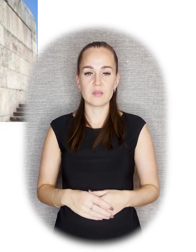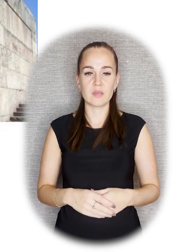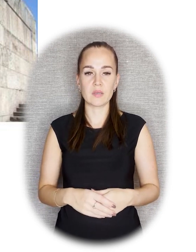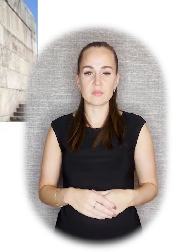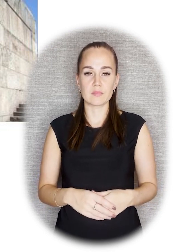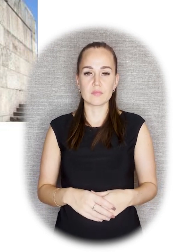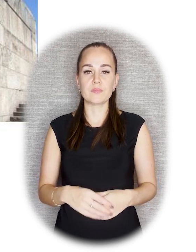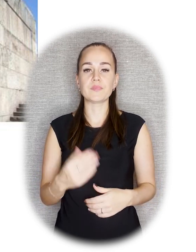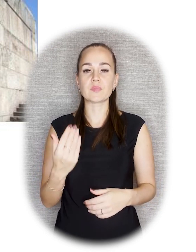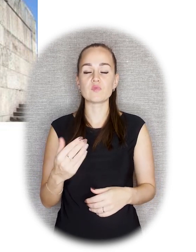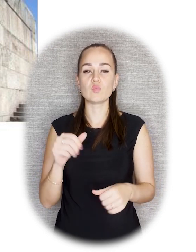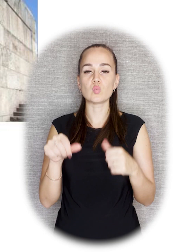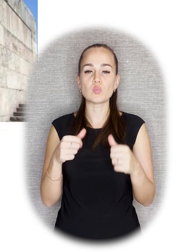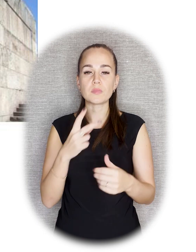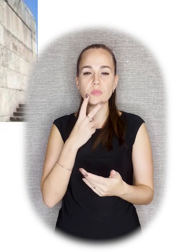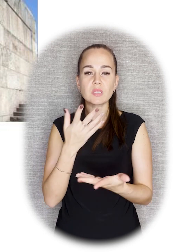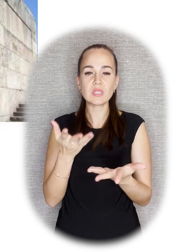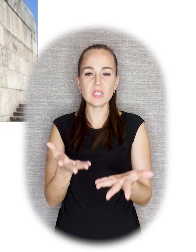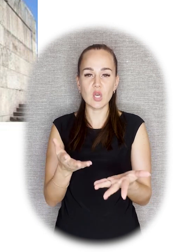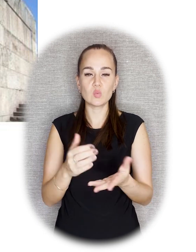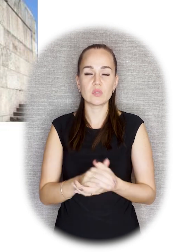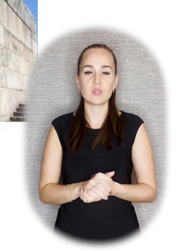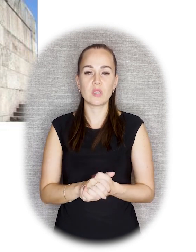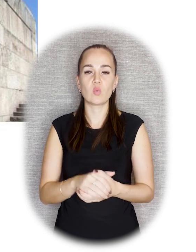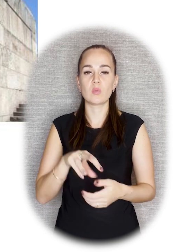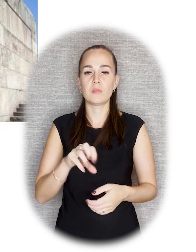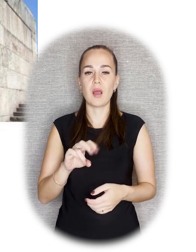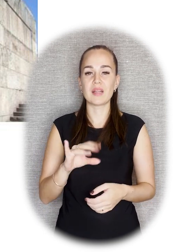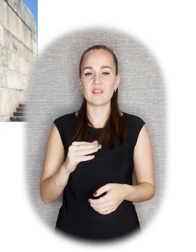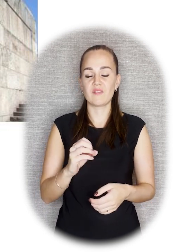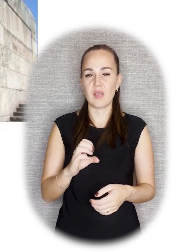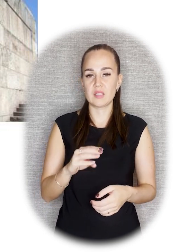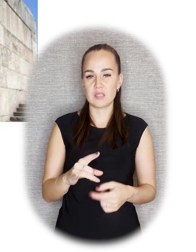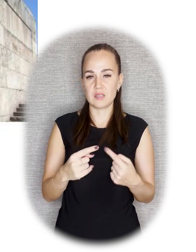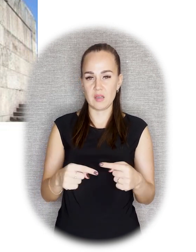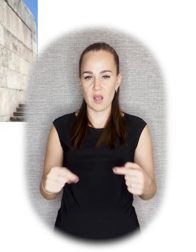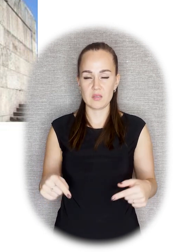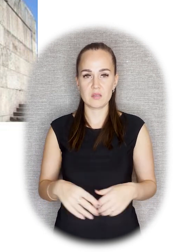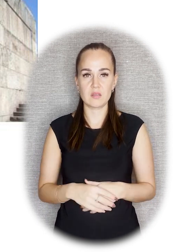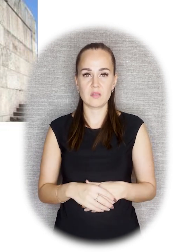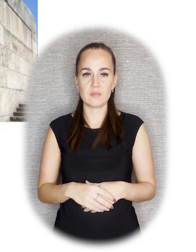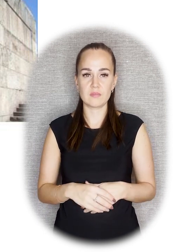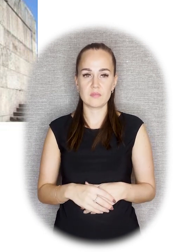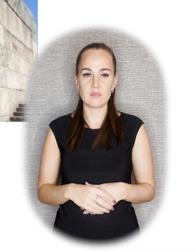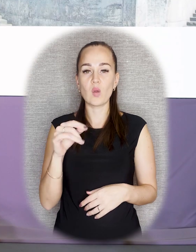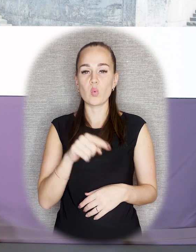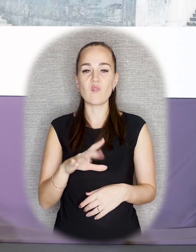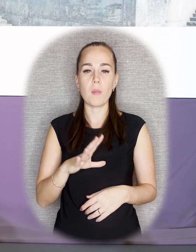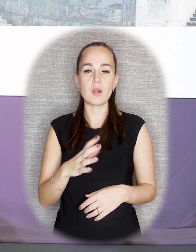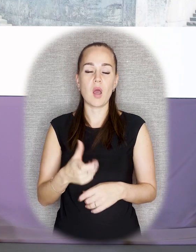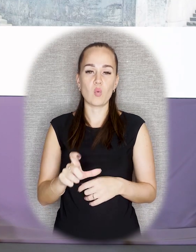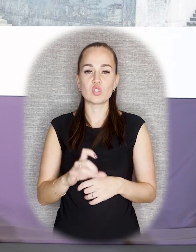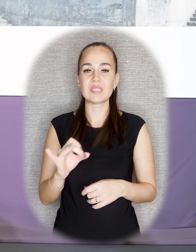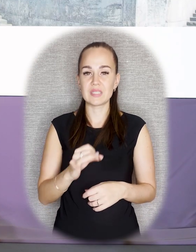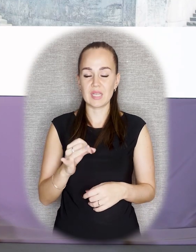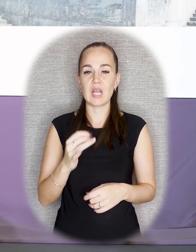Его скульптура иллюстрирует один из манифестов Томмазо Маринетти. В общем-то, там у него была